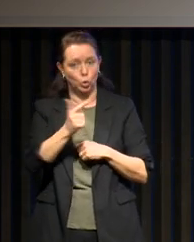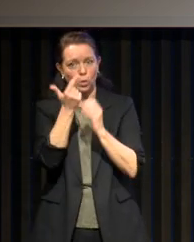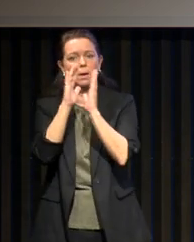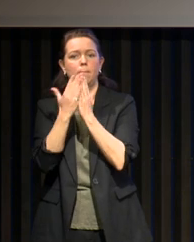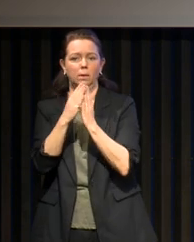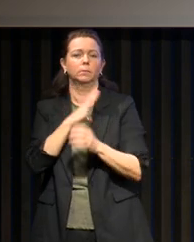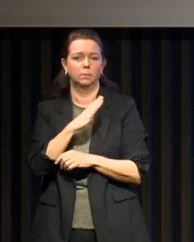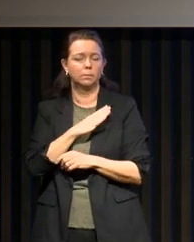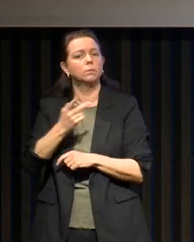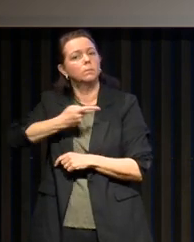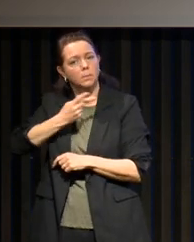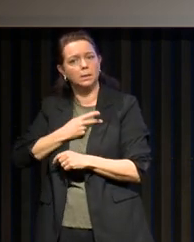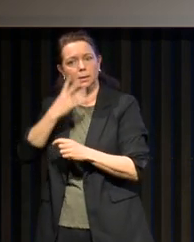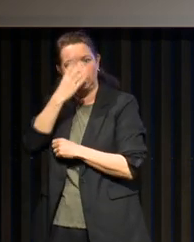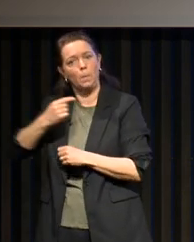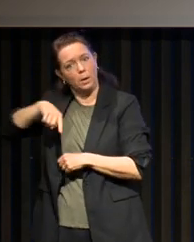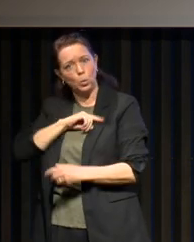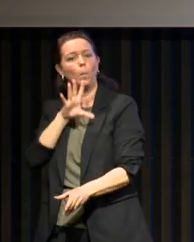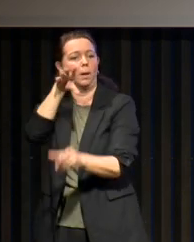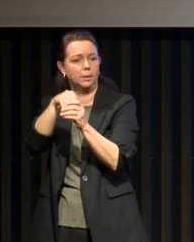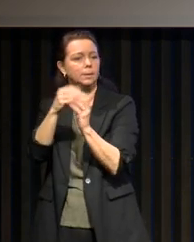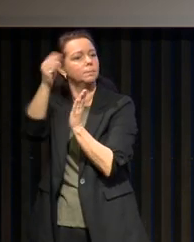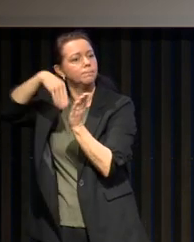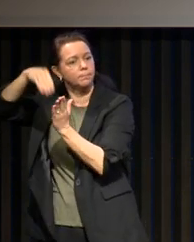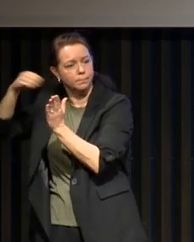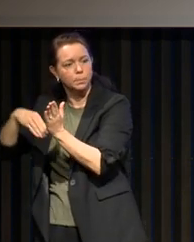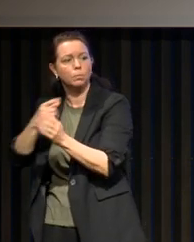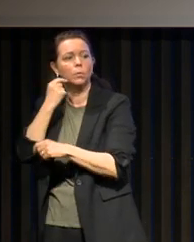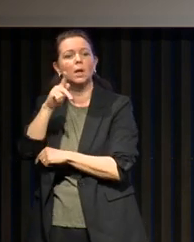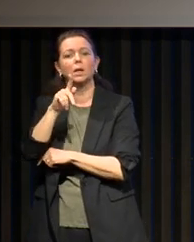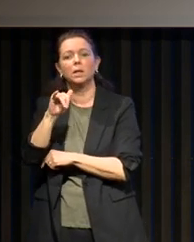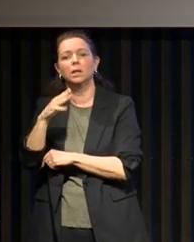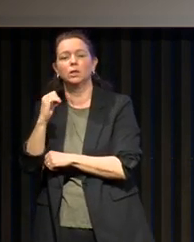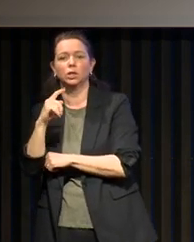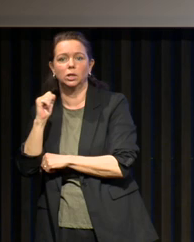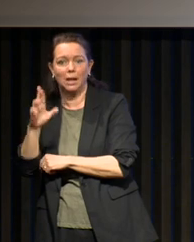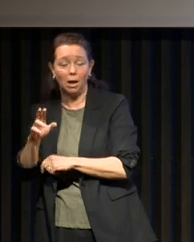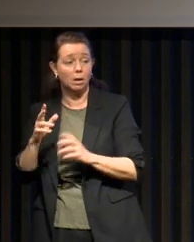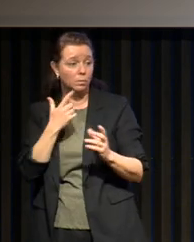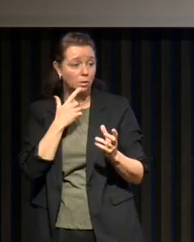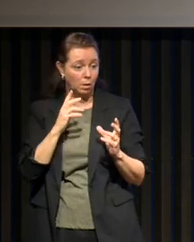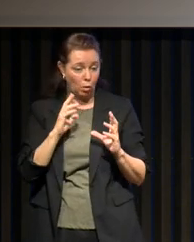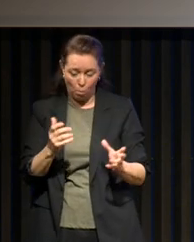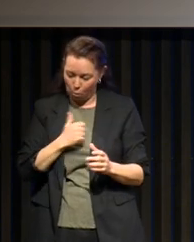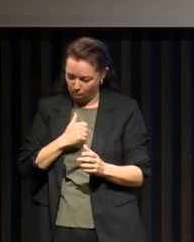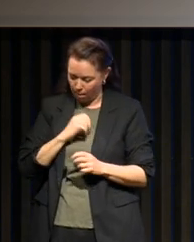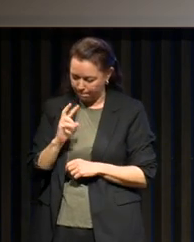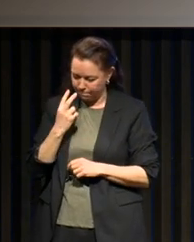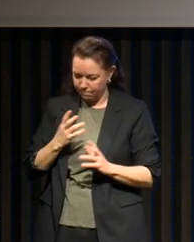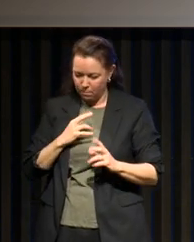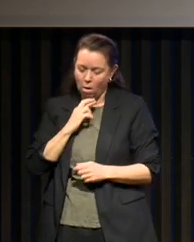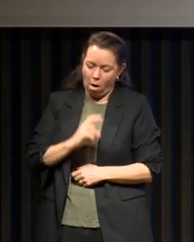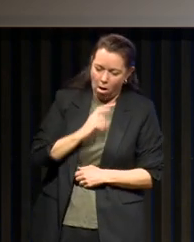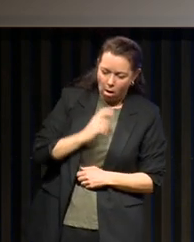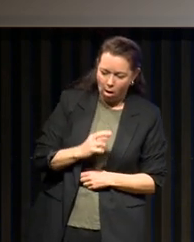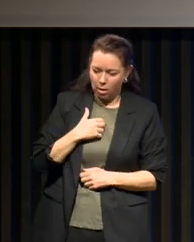universitaire de médecine du sommeil a participé avec le docteur Kelly Guichard et Meryl Manoukian. Faire face par soi au ronflement